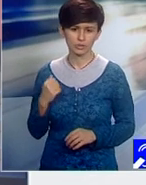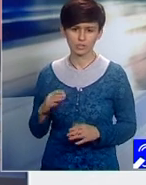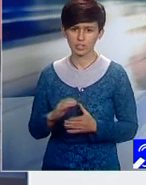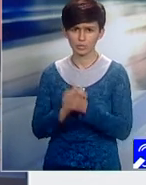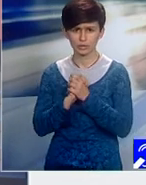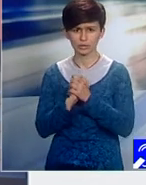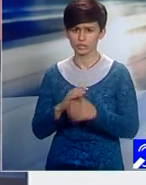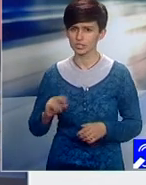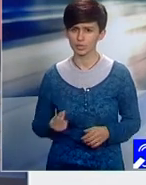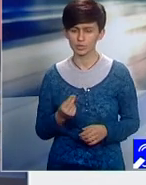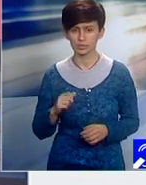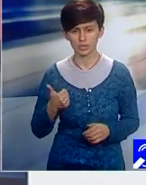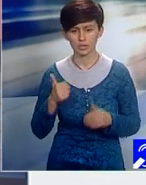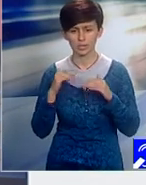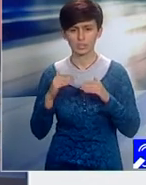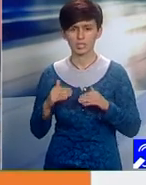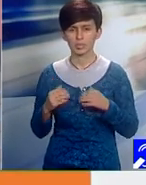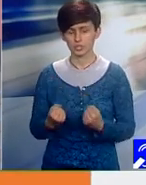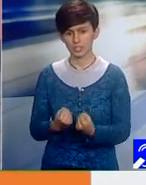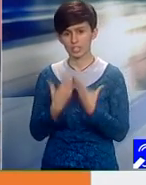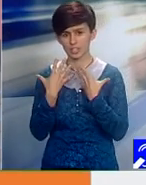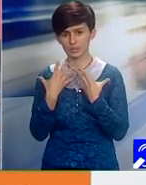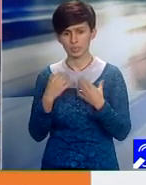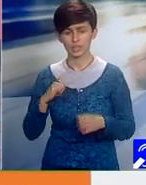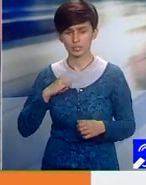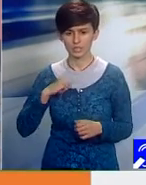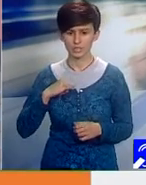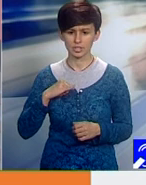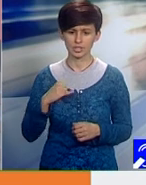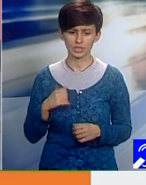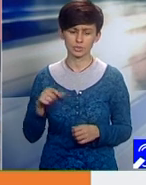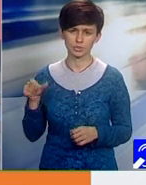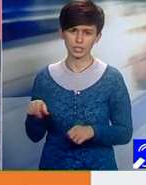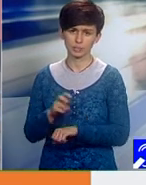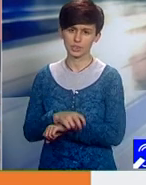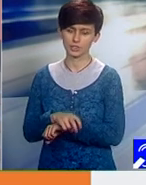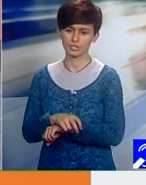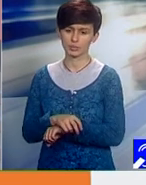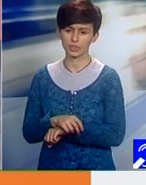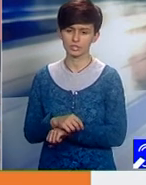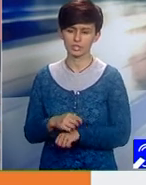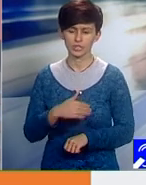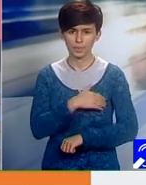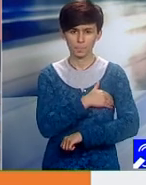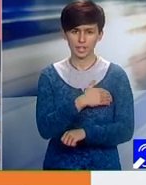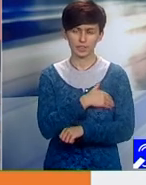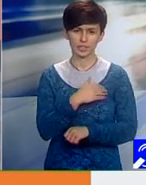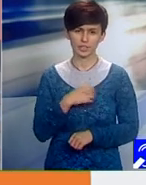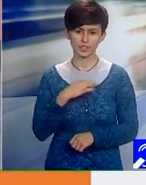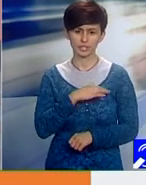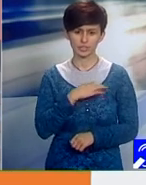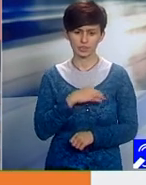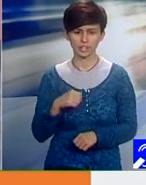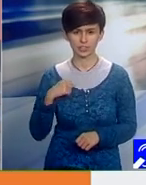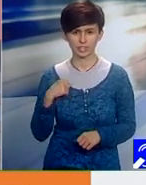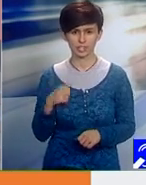și impactul, emulația creată, interesul participanților, respectiv elevi, studenți și tineri între 18